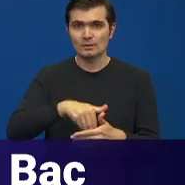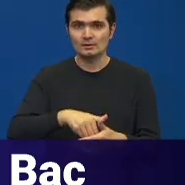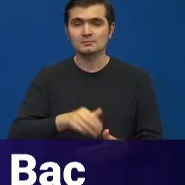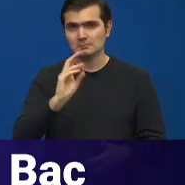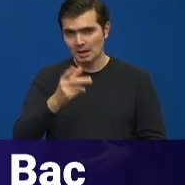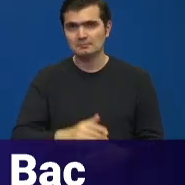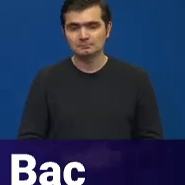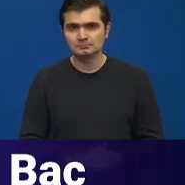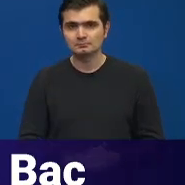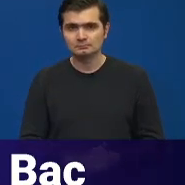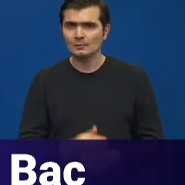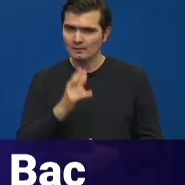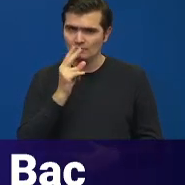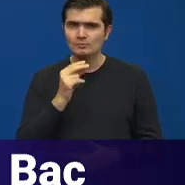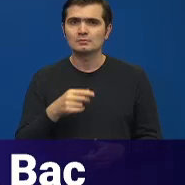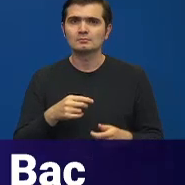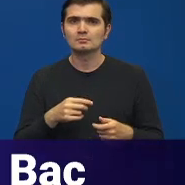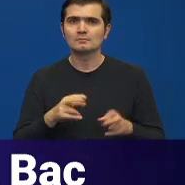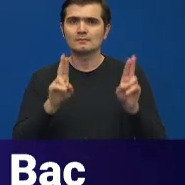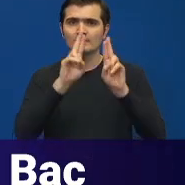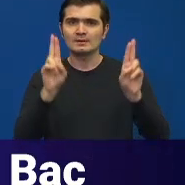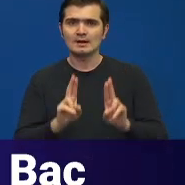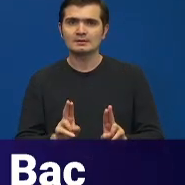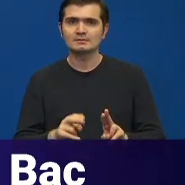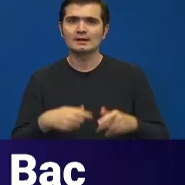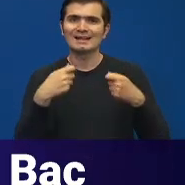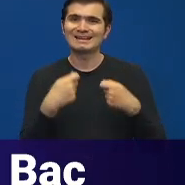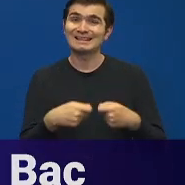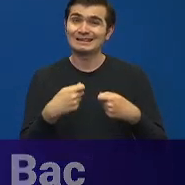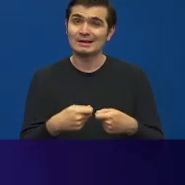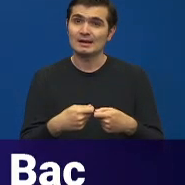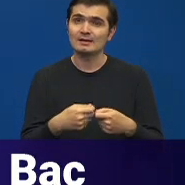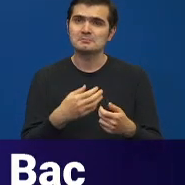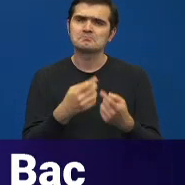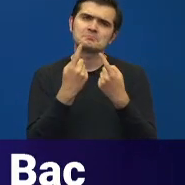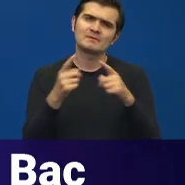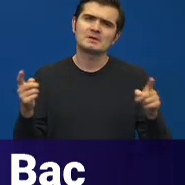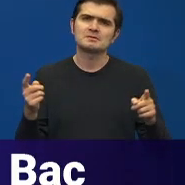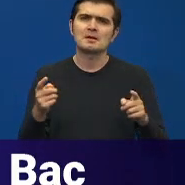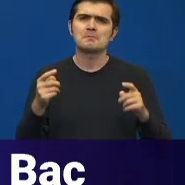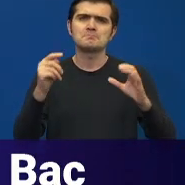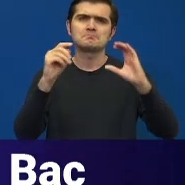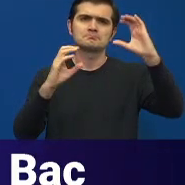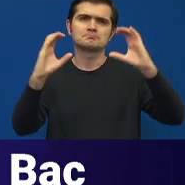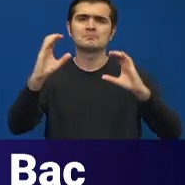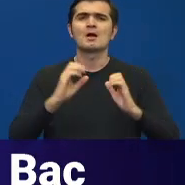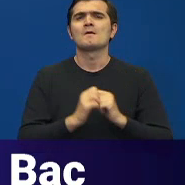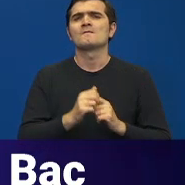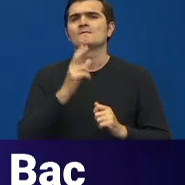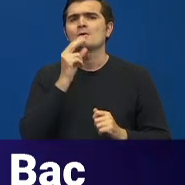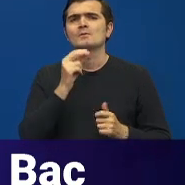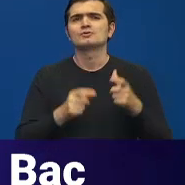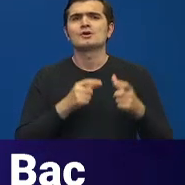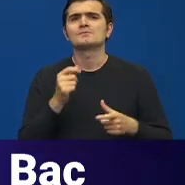Da. Am discutat cu federațiile sindicale la diferite baniere, atât vis-a-vis